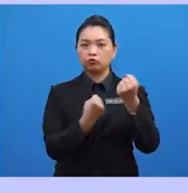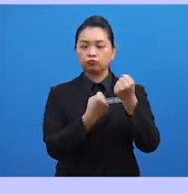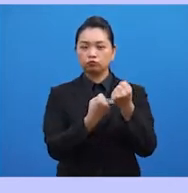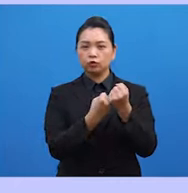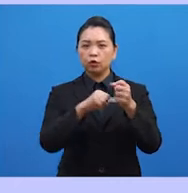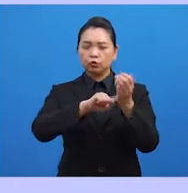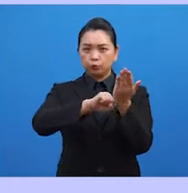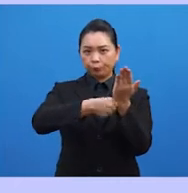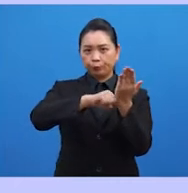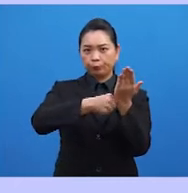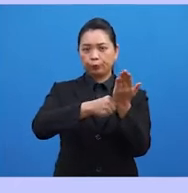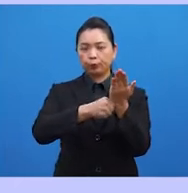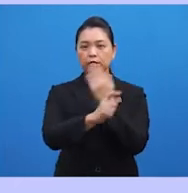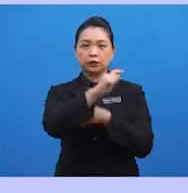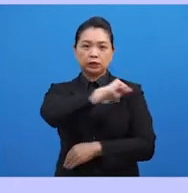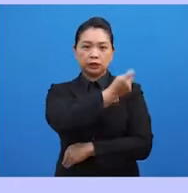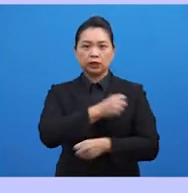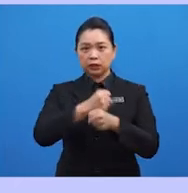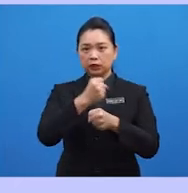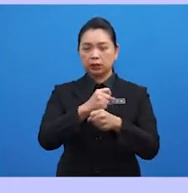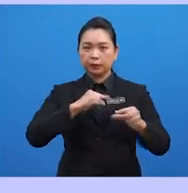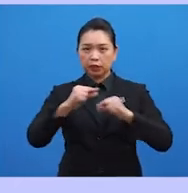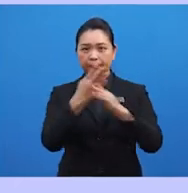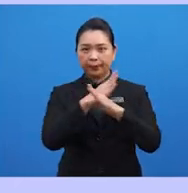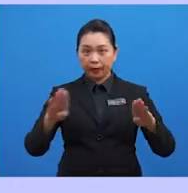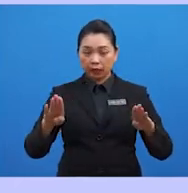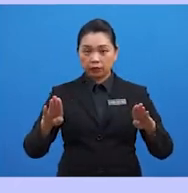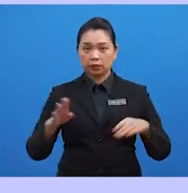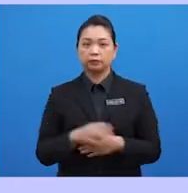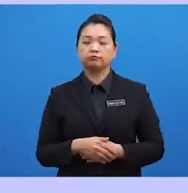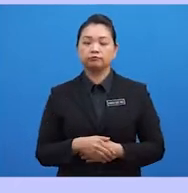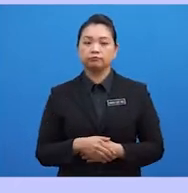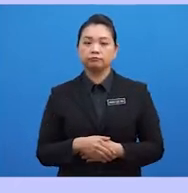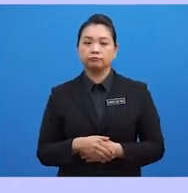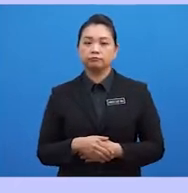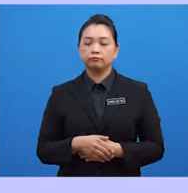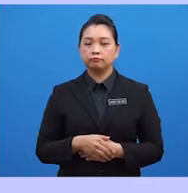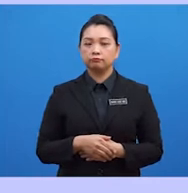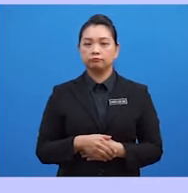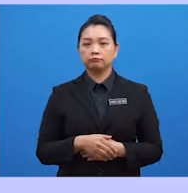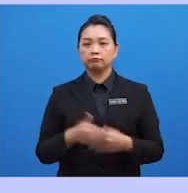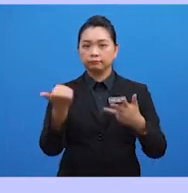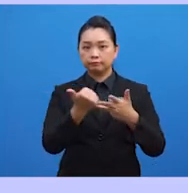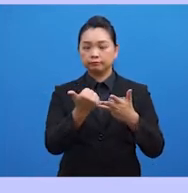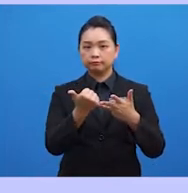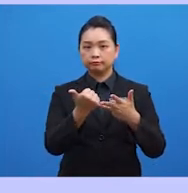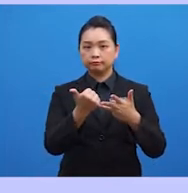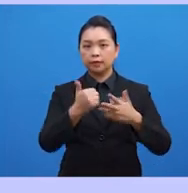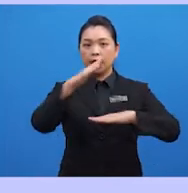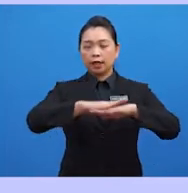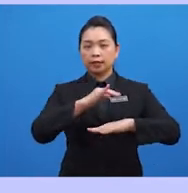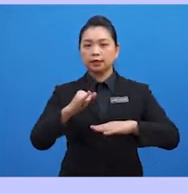sumber tenaga kerja bergerak bebas dalam ASEAN. Dan pilihan keempat, mengatasi